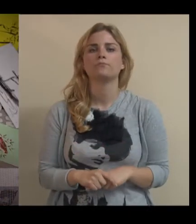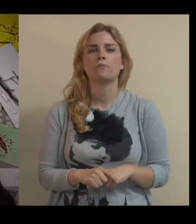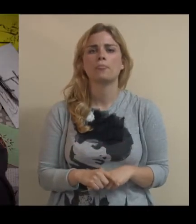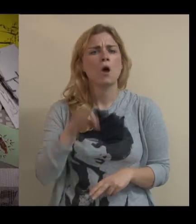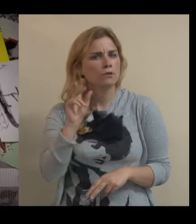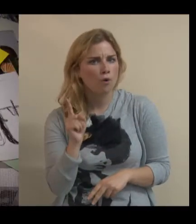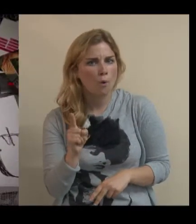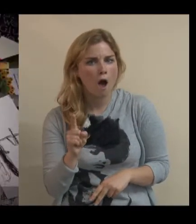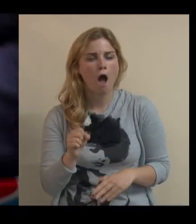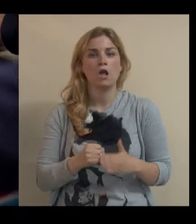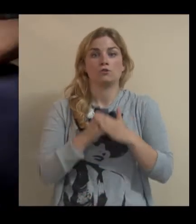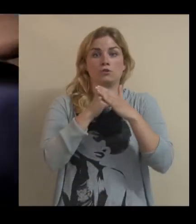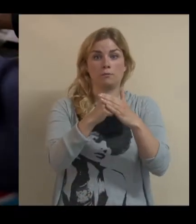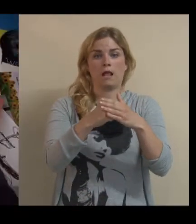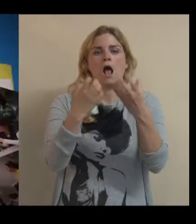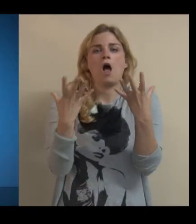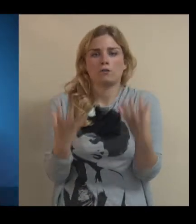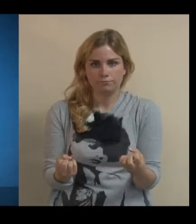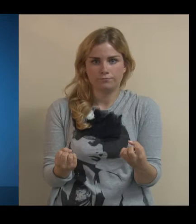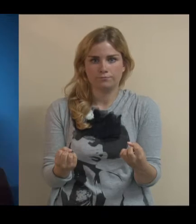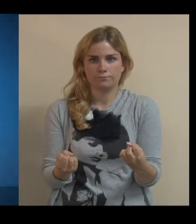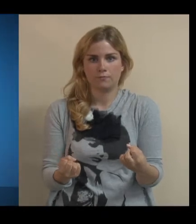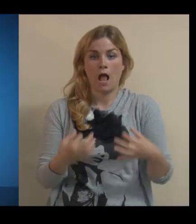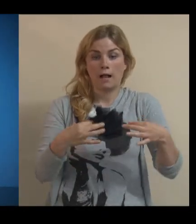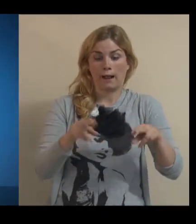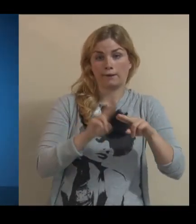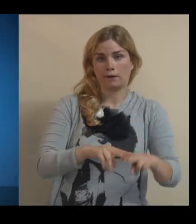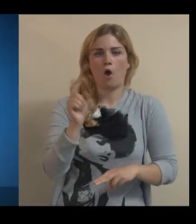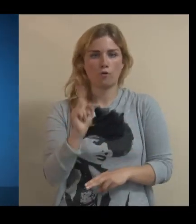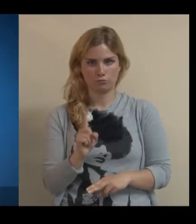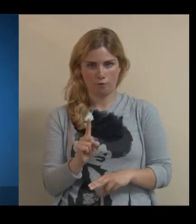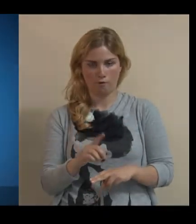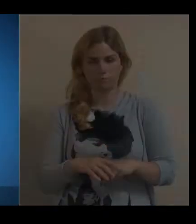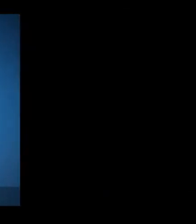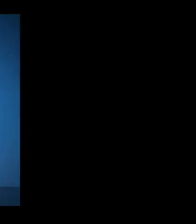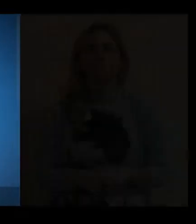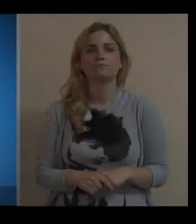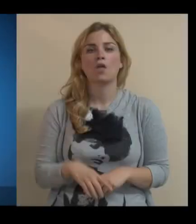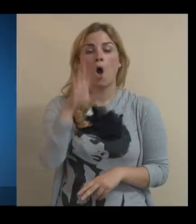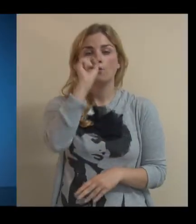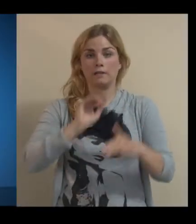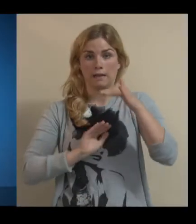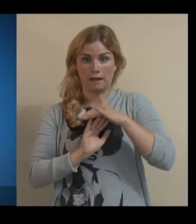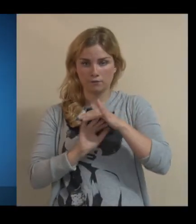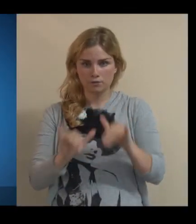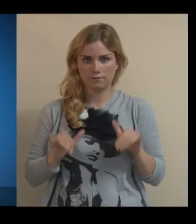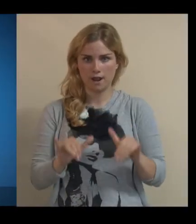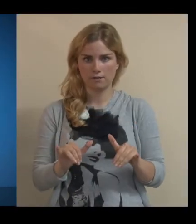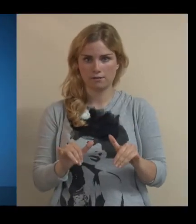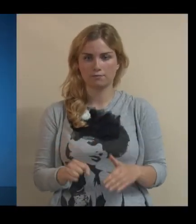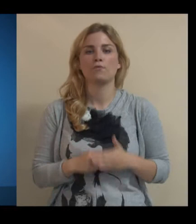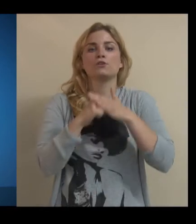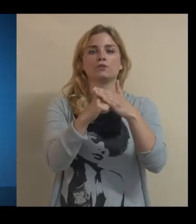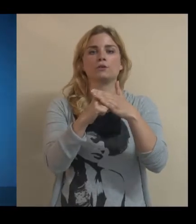Perché la sostenibilità diventi realtà e non rimanga solo sulla carta. Università Ca' Foscari